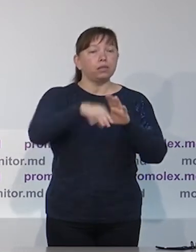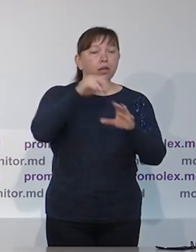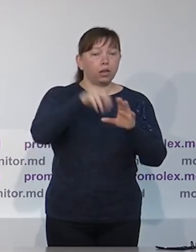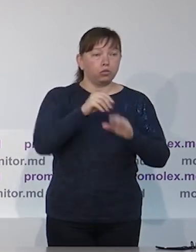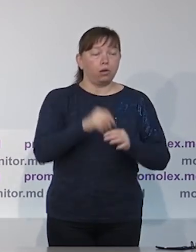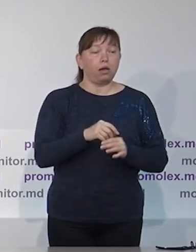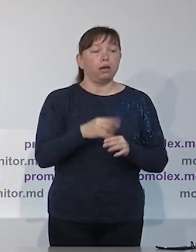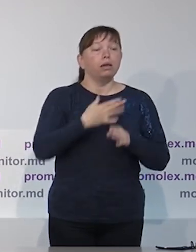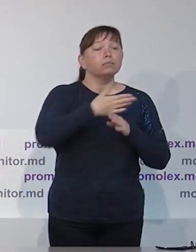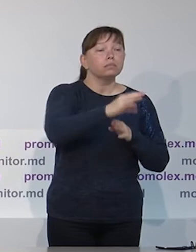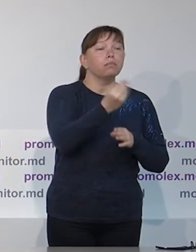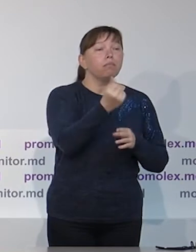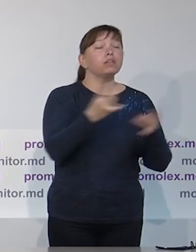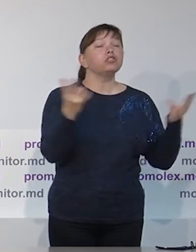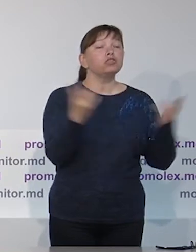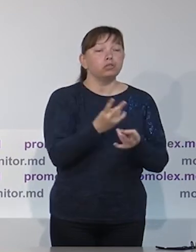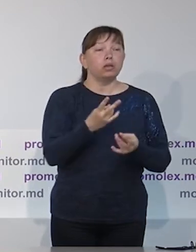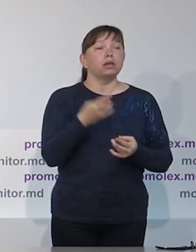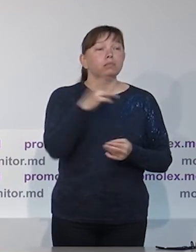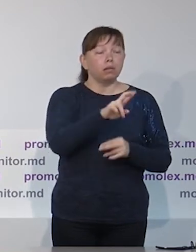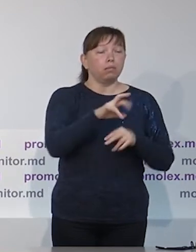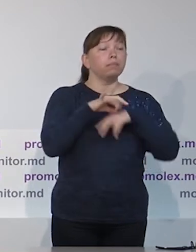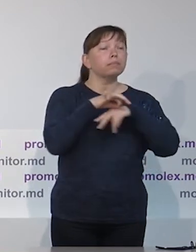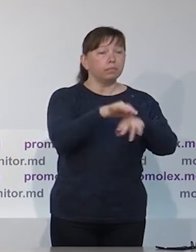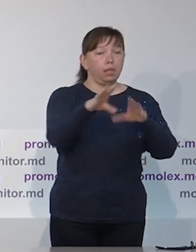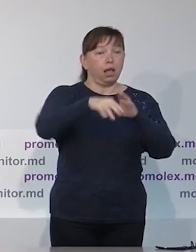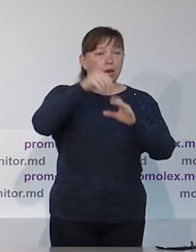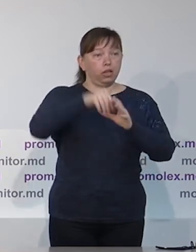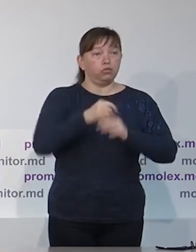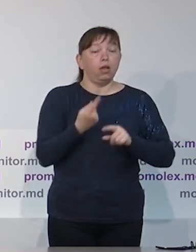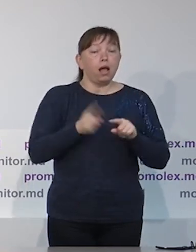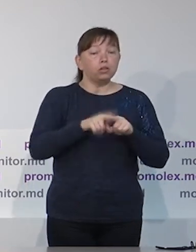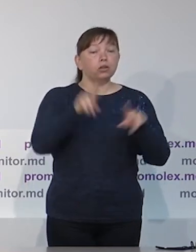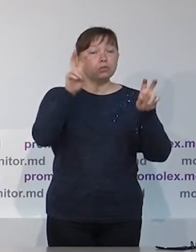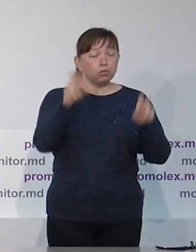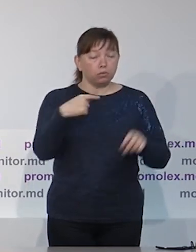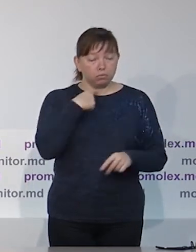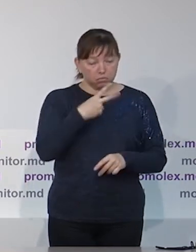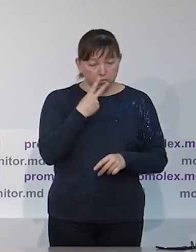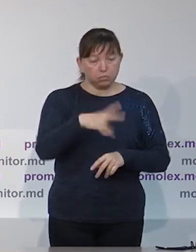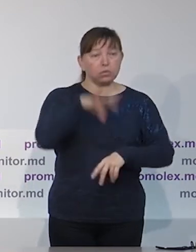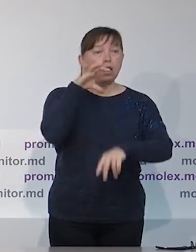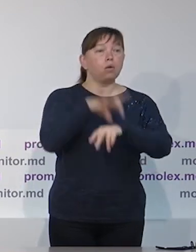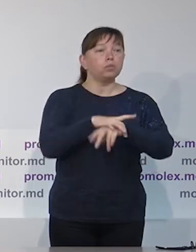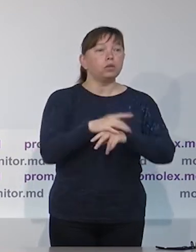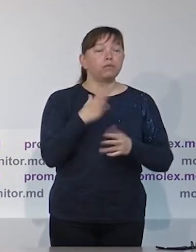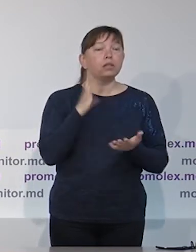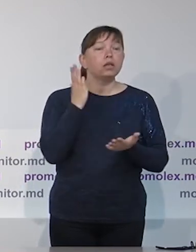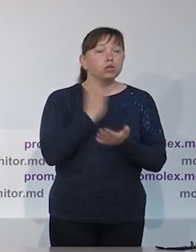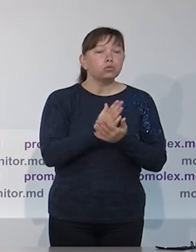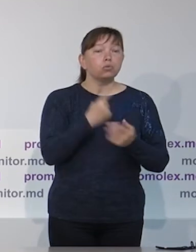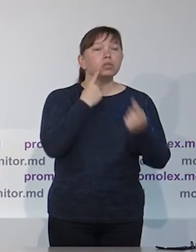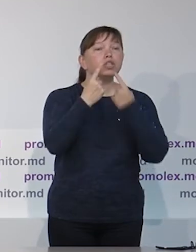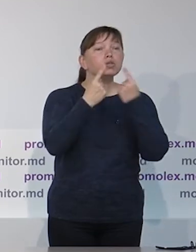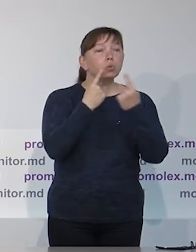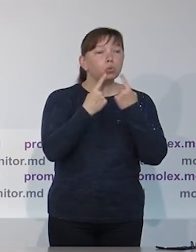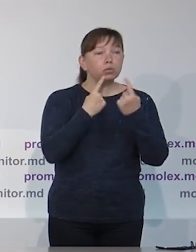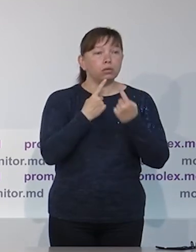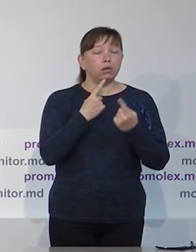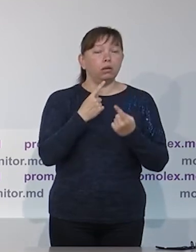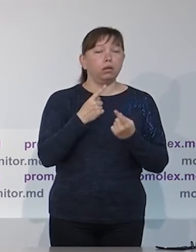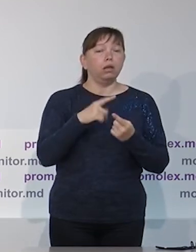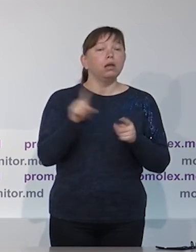касается финансирования избирательных компаний, денег, необходимых на организацию выборов.